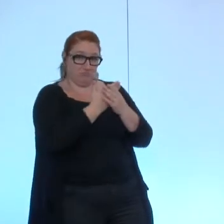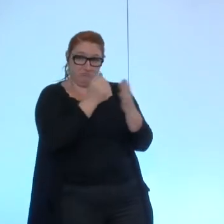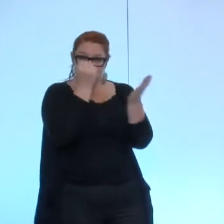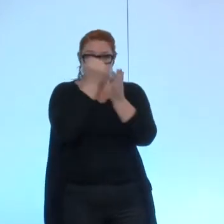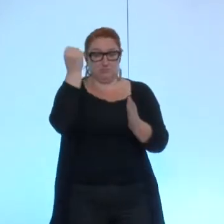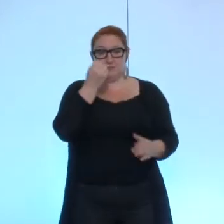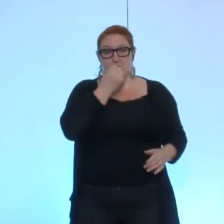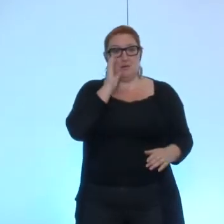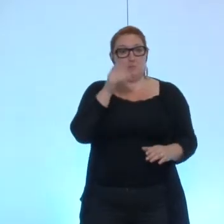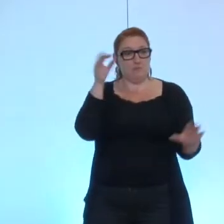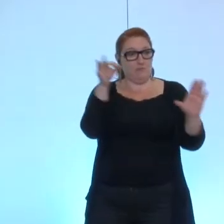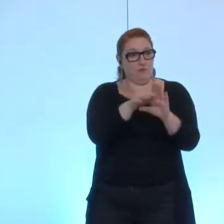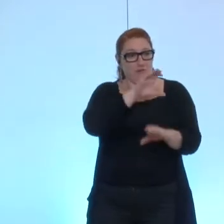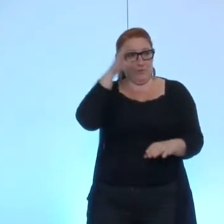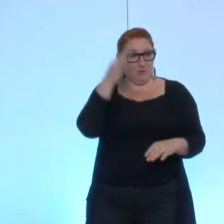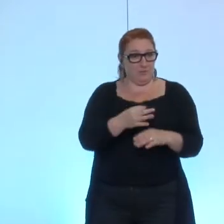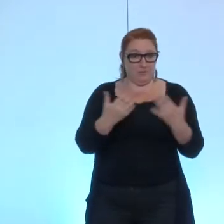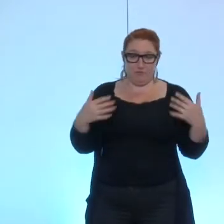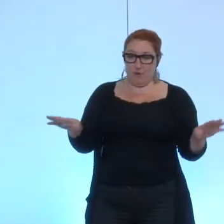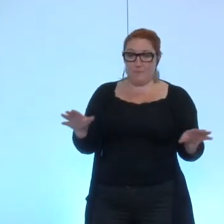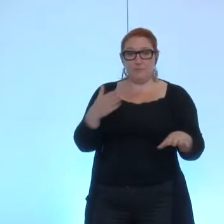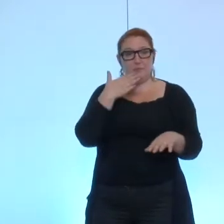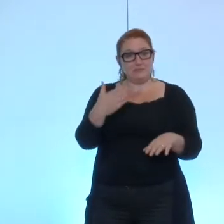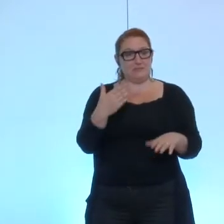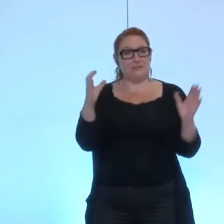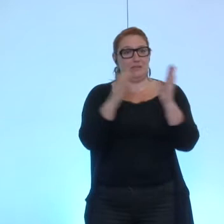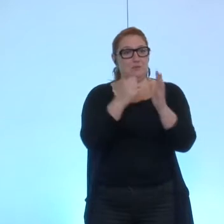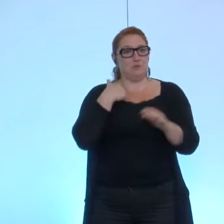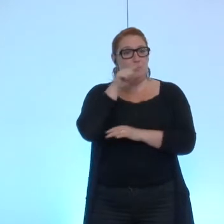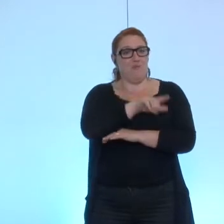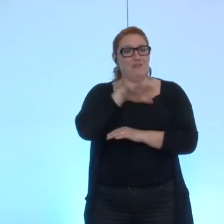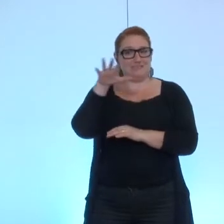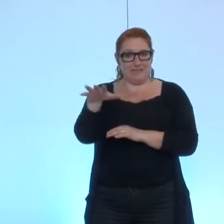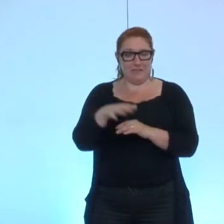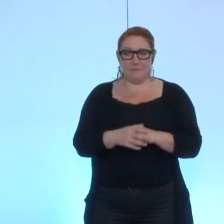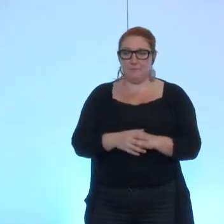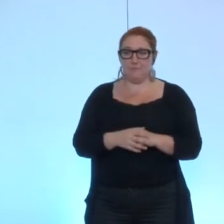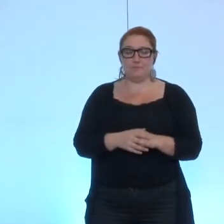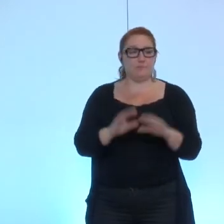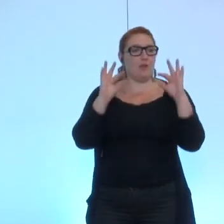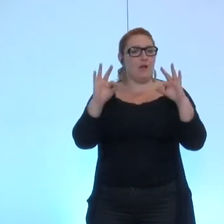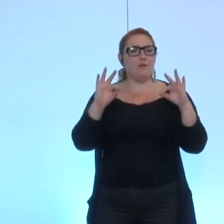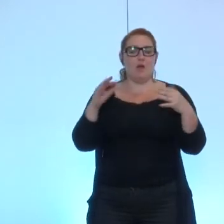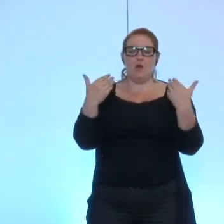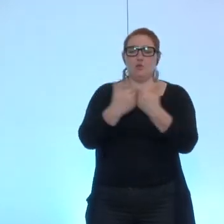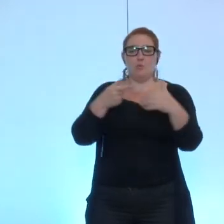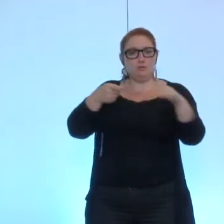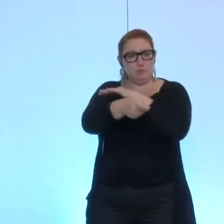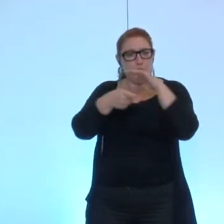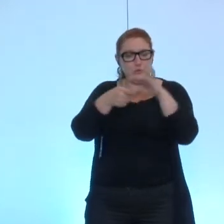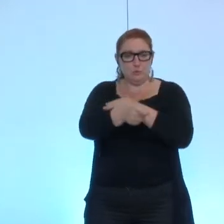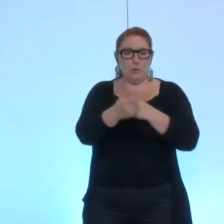à l'unanimité merci délibération numéro 25 sur les demandes de subventions et les participations